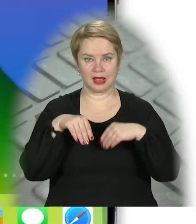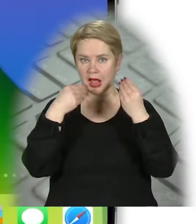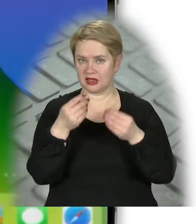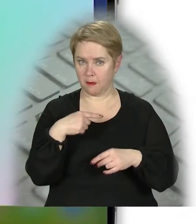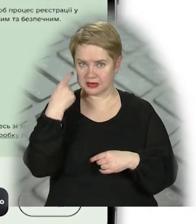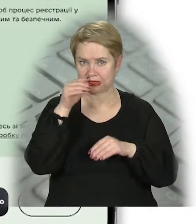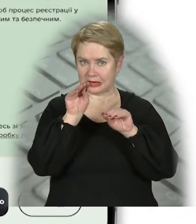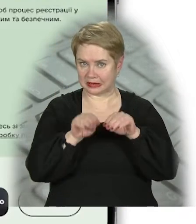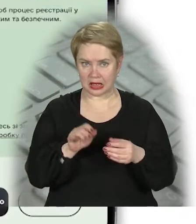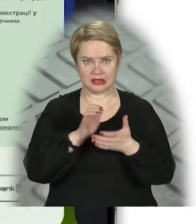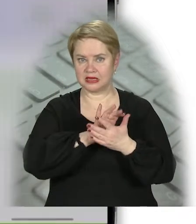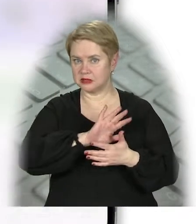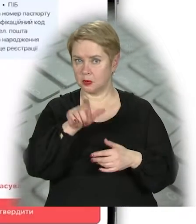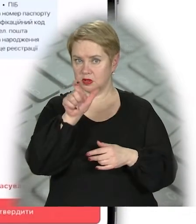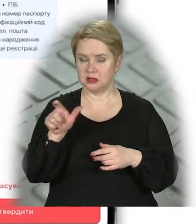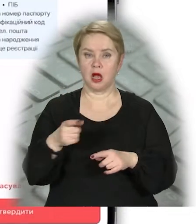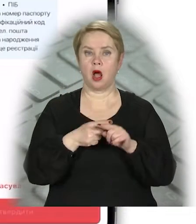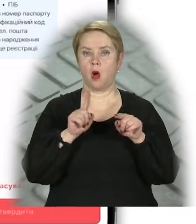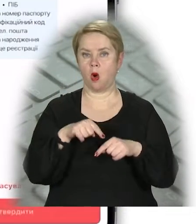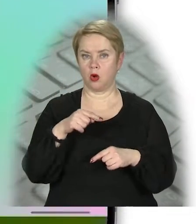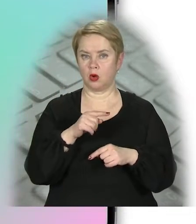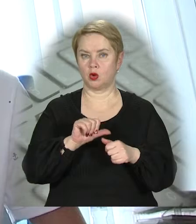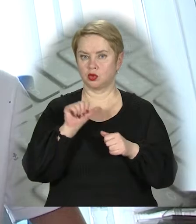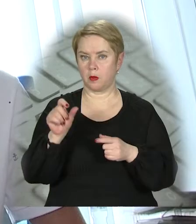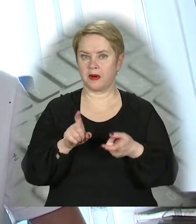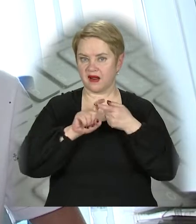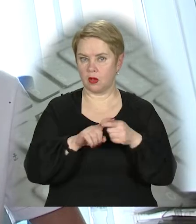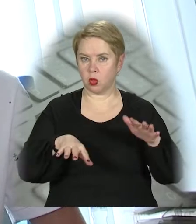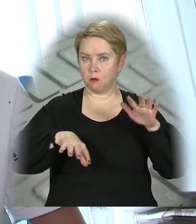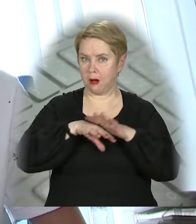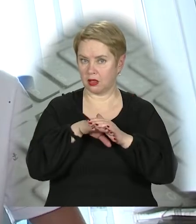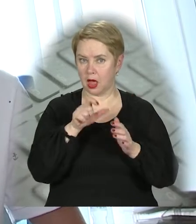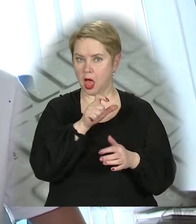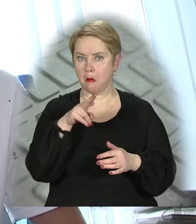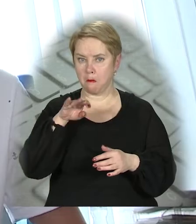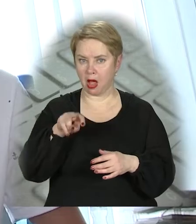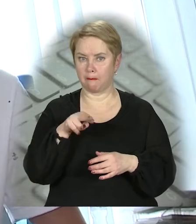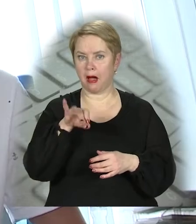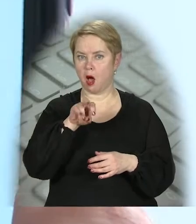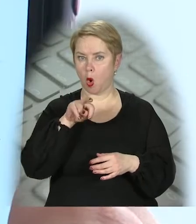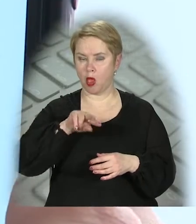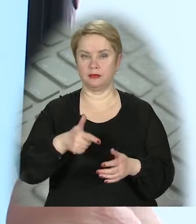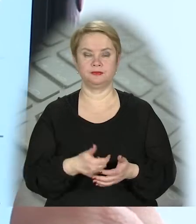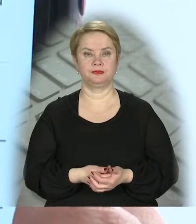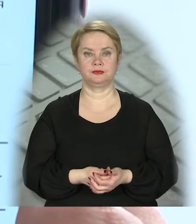надавати персональні дані незнайомим сервісам, особливо прив'язані до банкінгу, емейл та пароль.